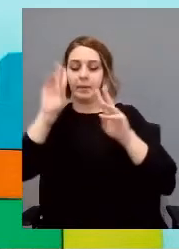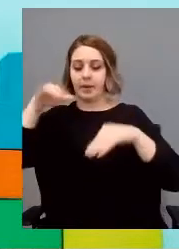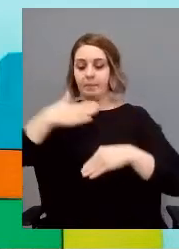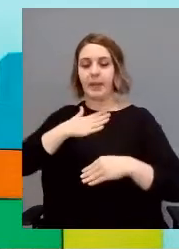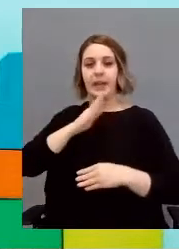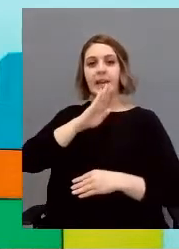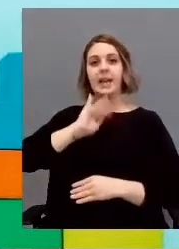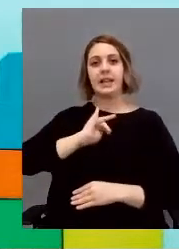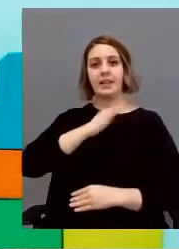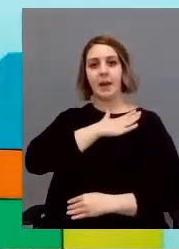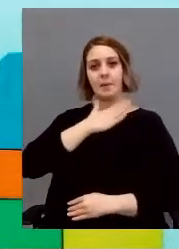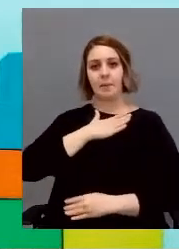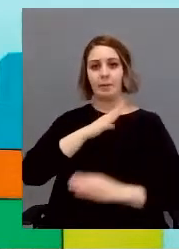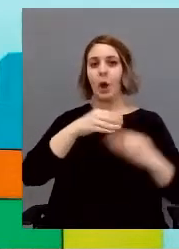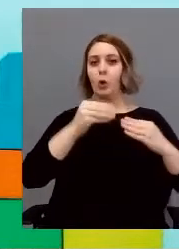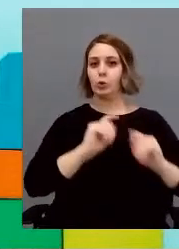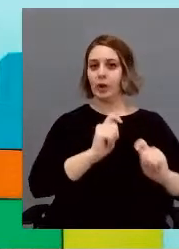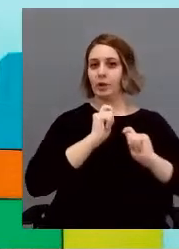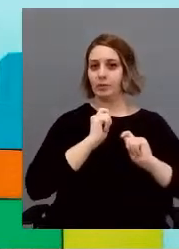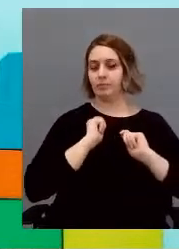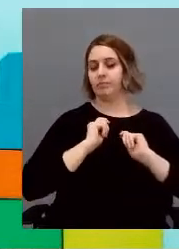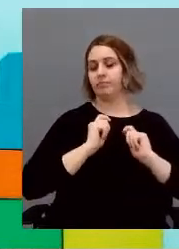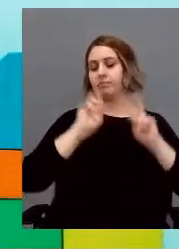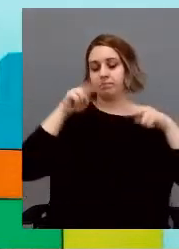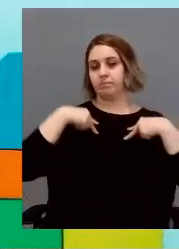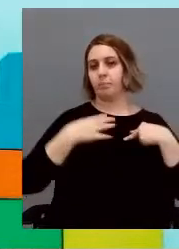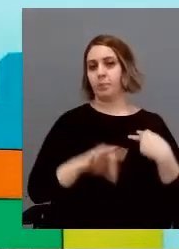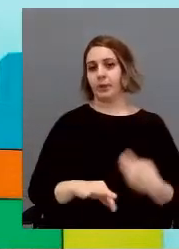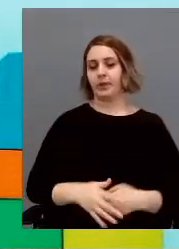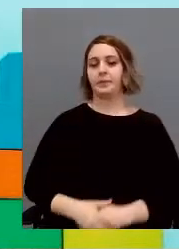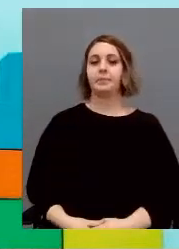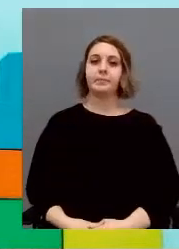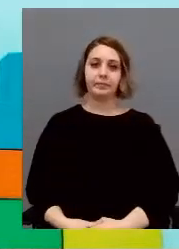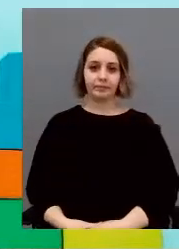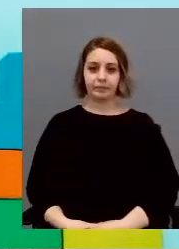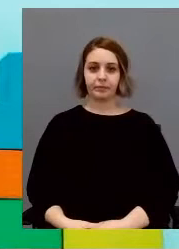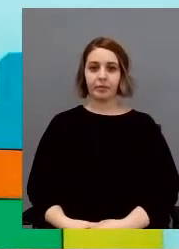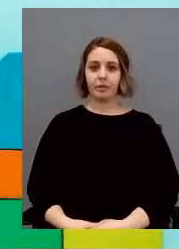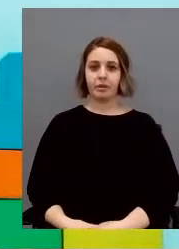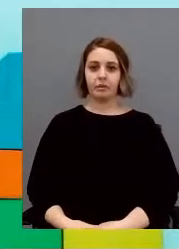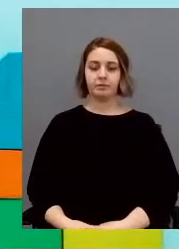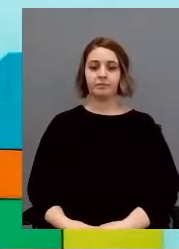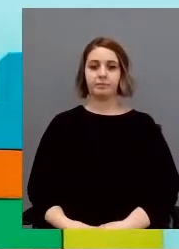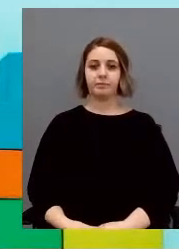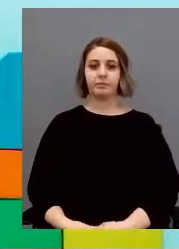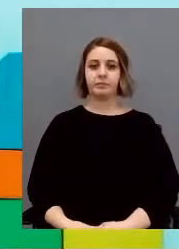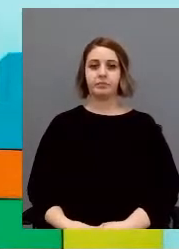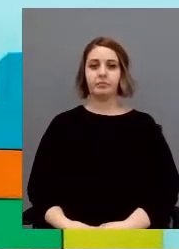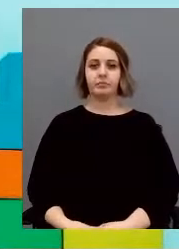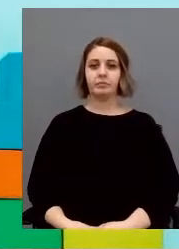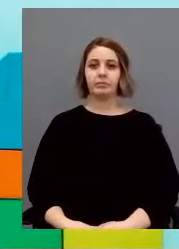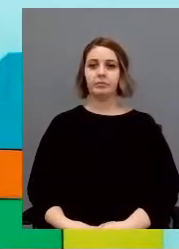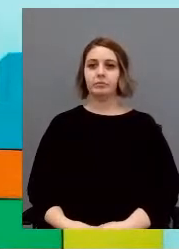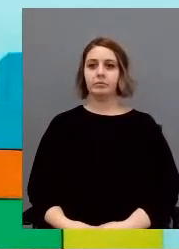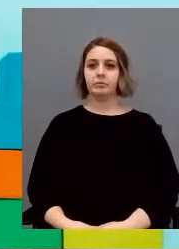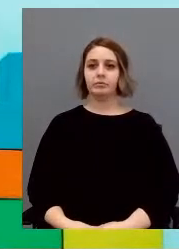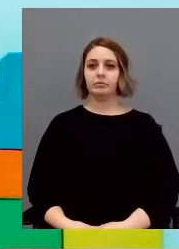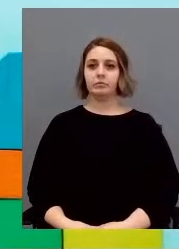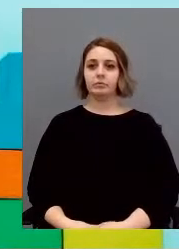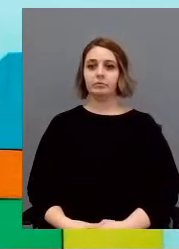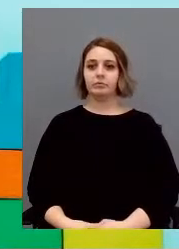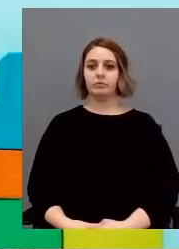riconoscersi in un ruolo dà anche a loro un ritorno di utilità e di grande stima e di senso della quotidianità